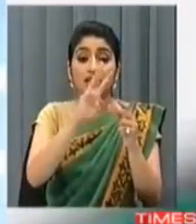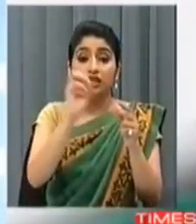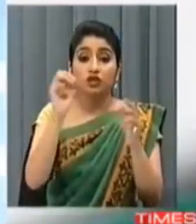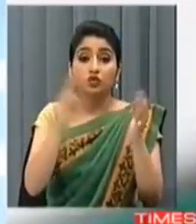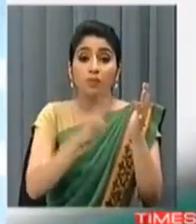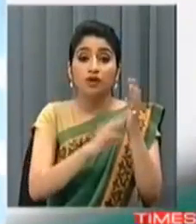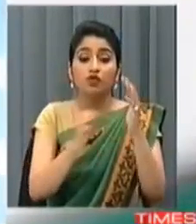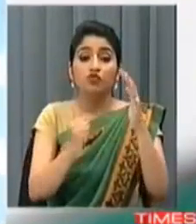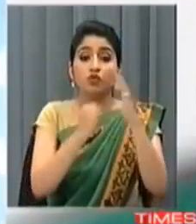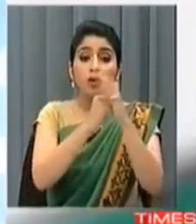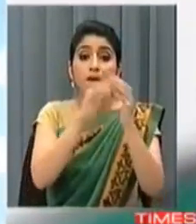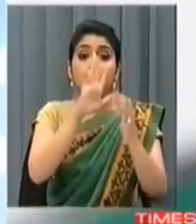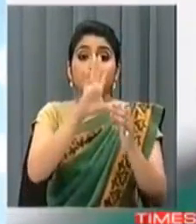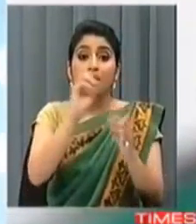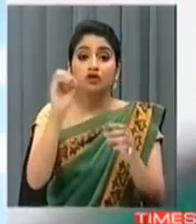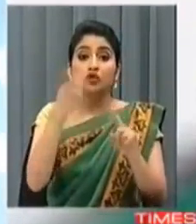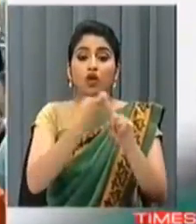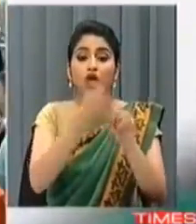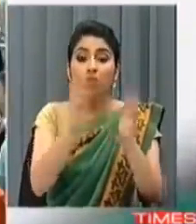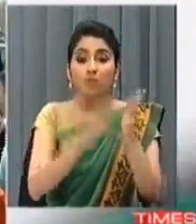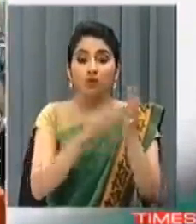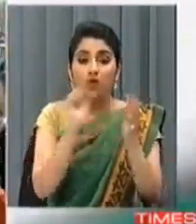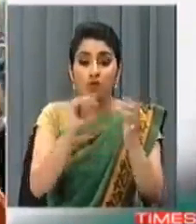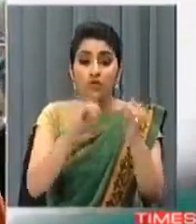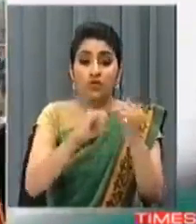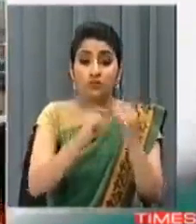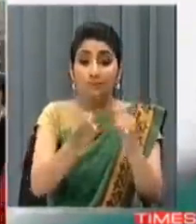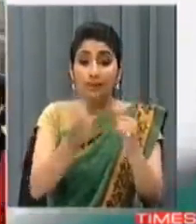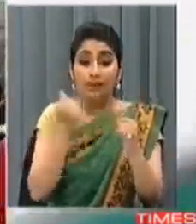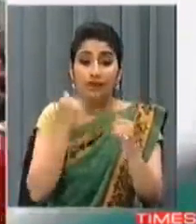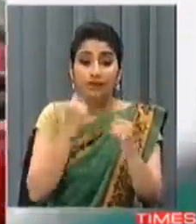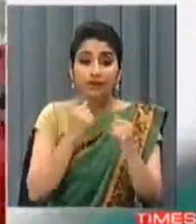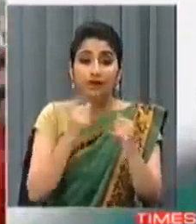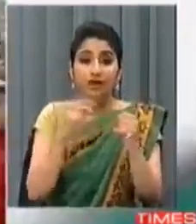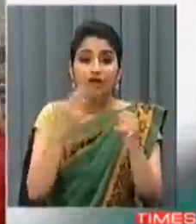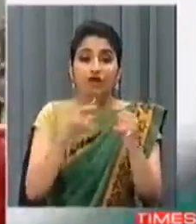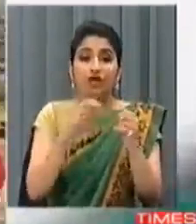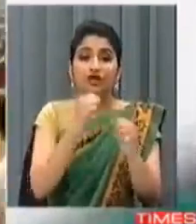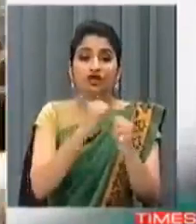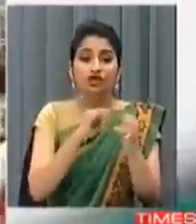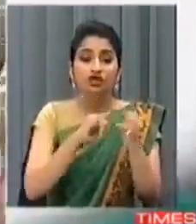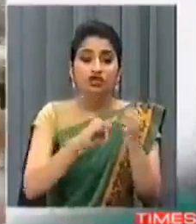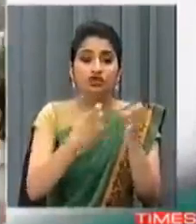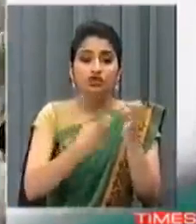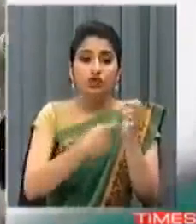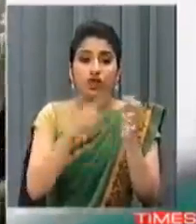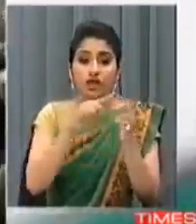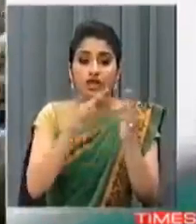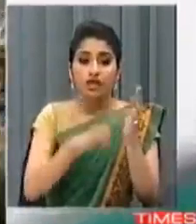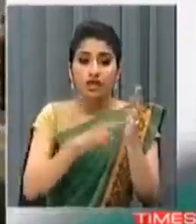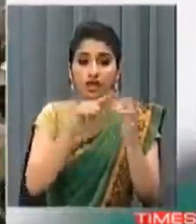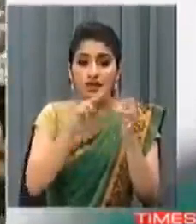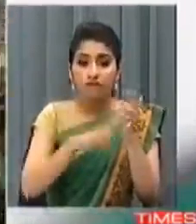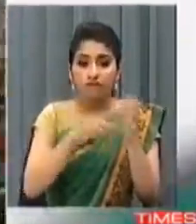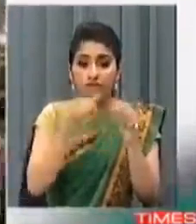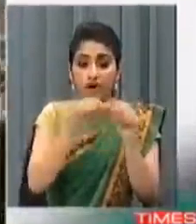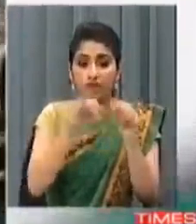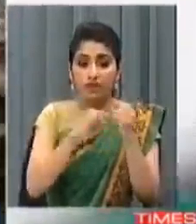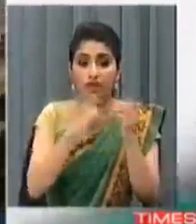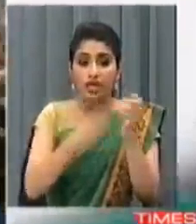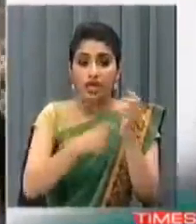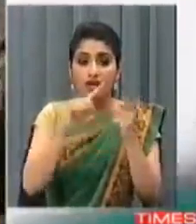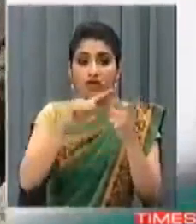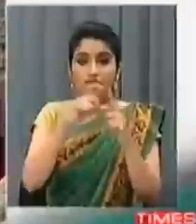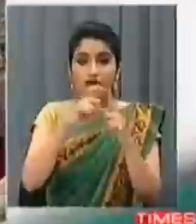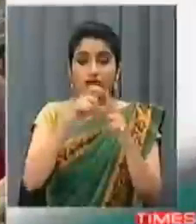किलो मेटर की रफ्तार Formation की कमान ग्रूप काप्टन भंपली श्वी निवास रेडिय समाल रहे हैं और SU-30 विमान की कमान ग्रूप काप्टन